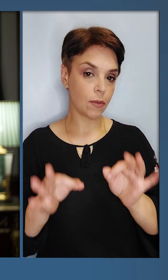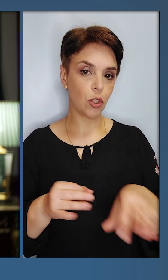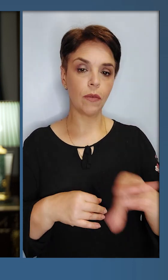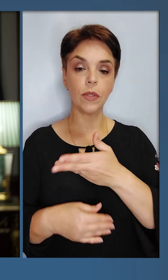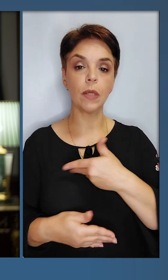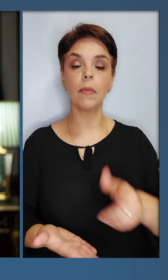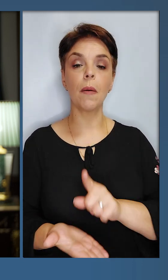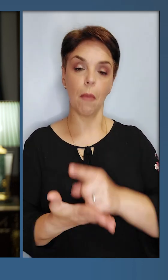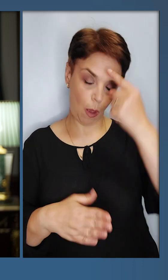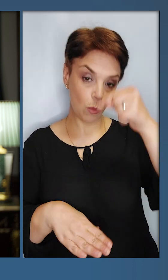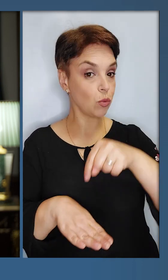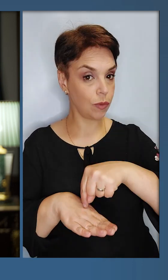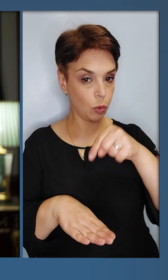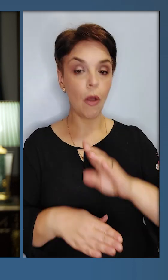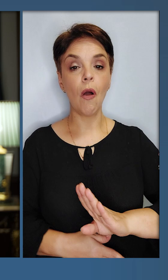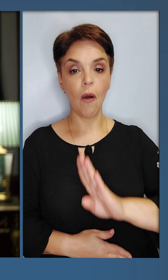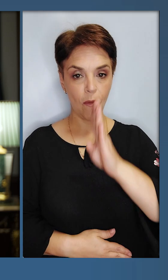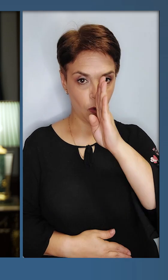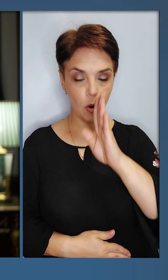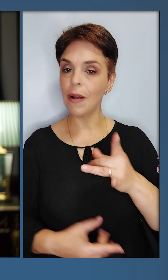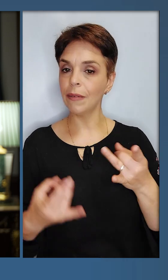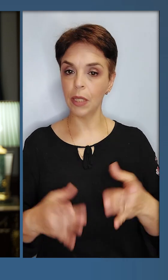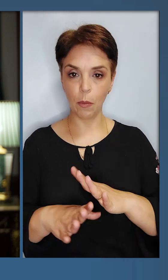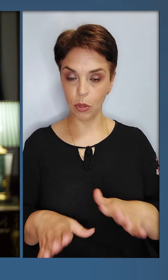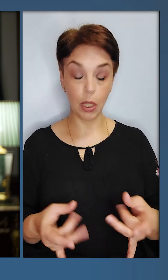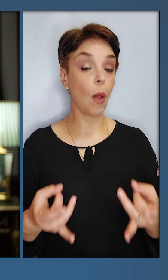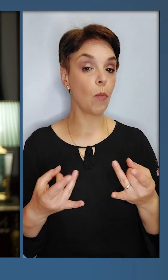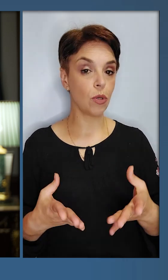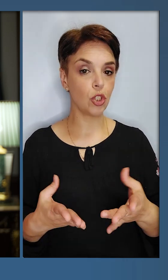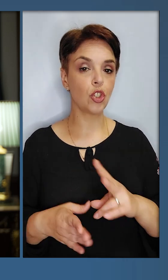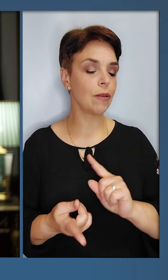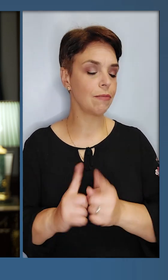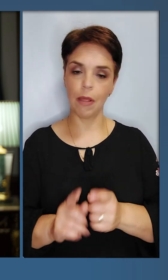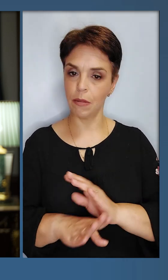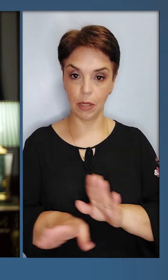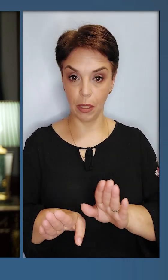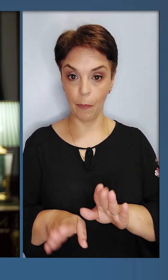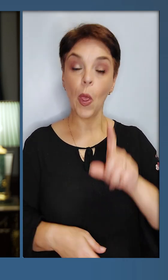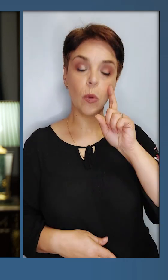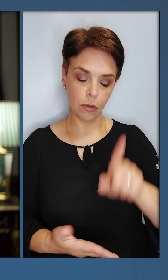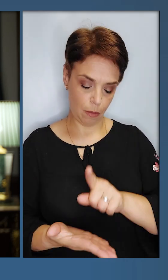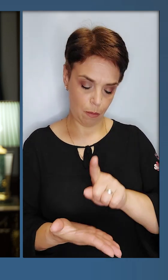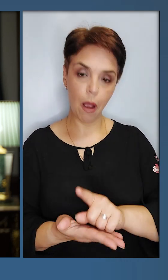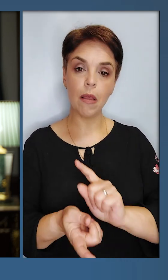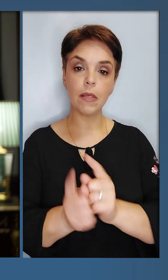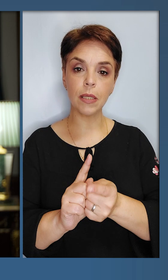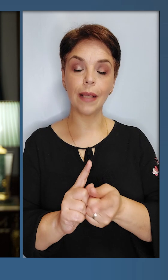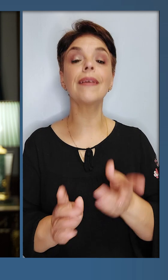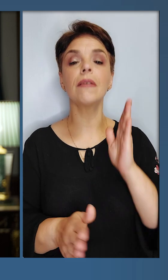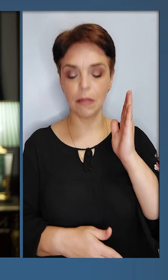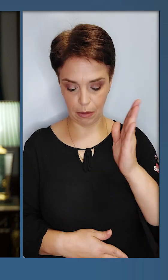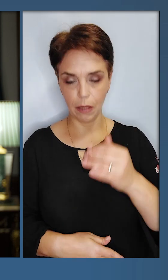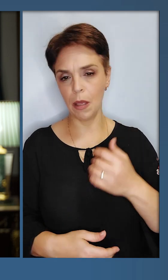Звичайно, усі ми маємо усвідомлювати, ворог непростий і простіше не стане, але Україна має стати